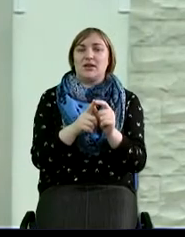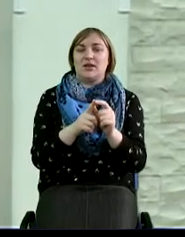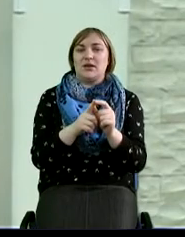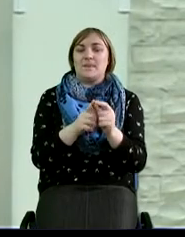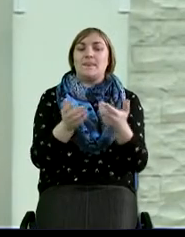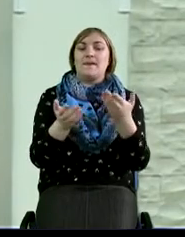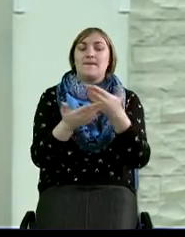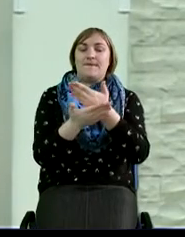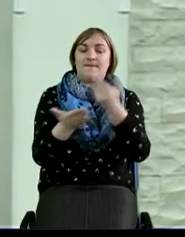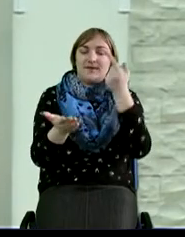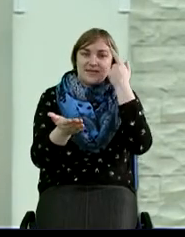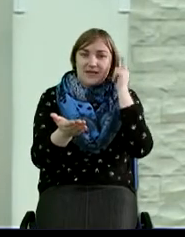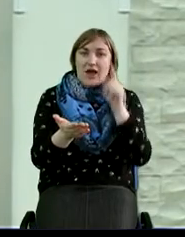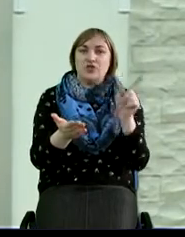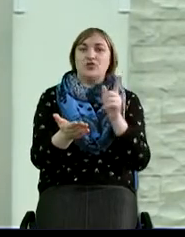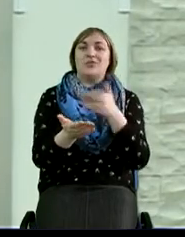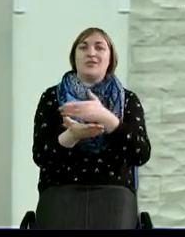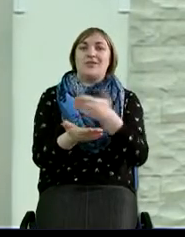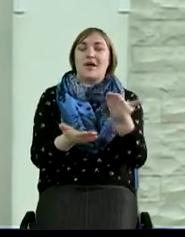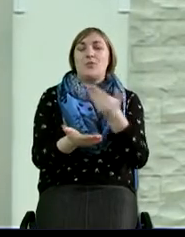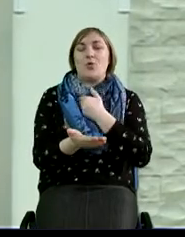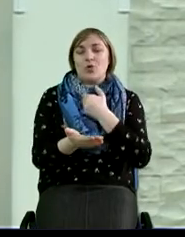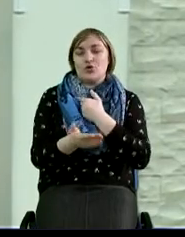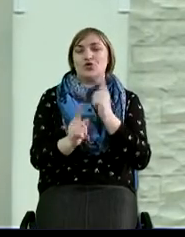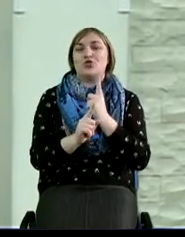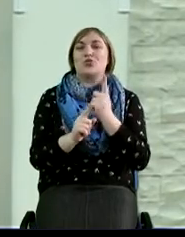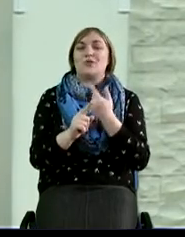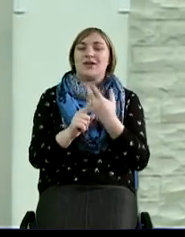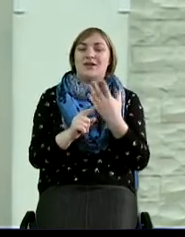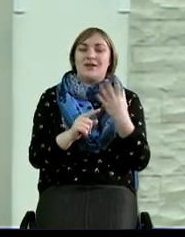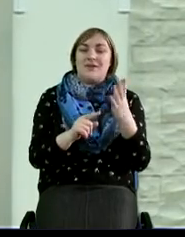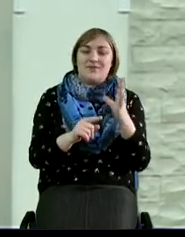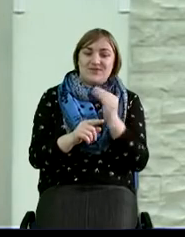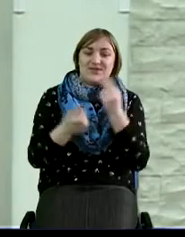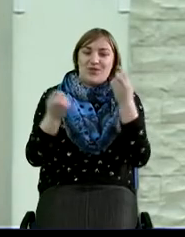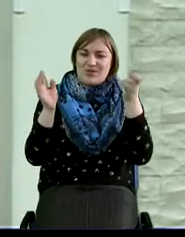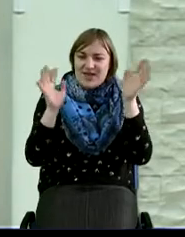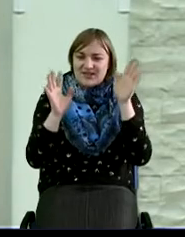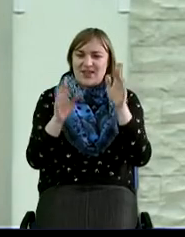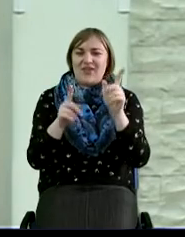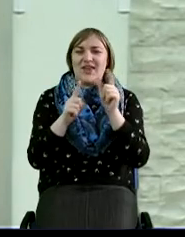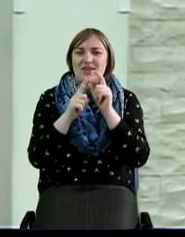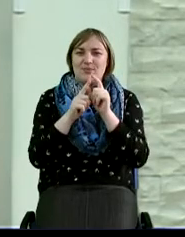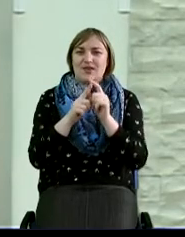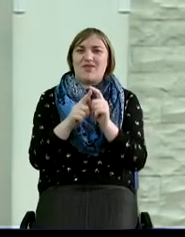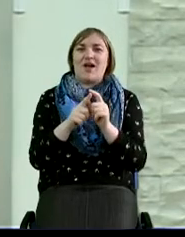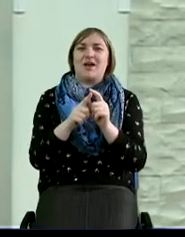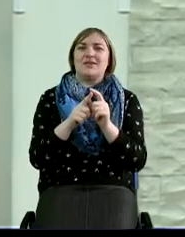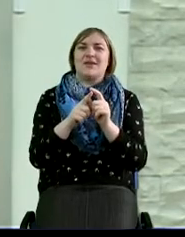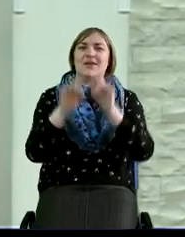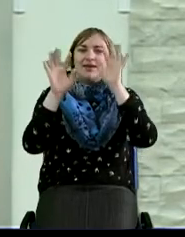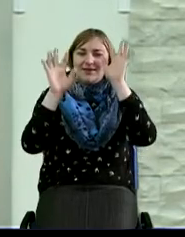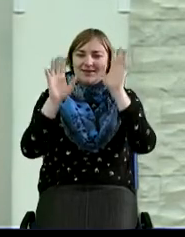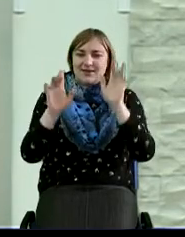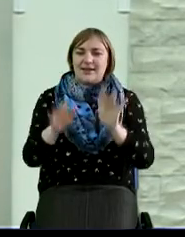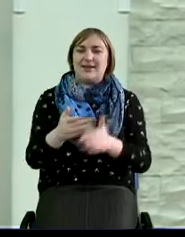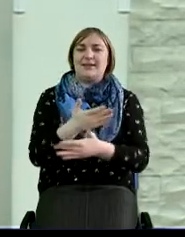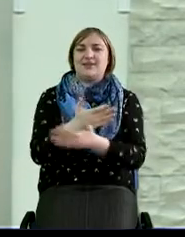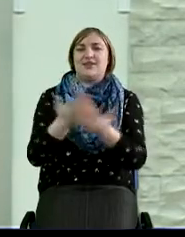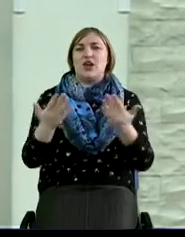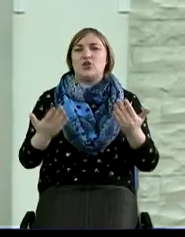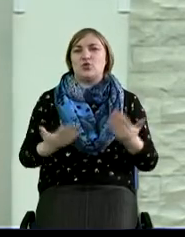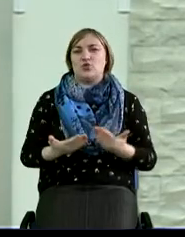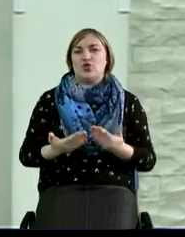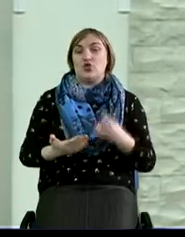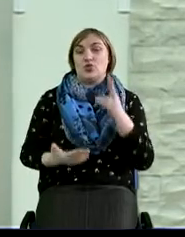вы знаете, что нам хочется, чтобы, конечно же, эти все благословения, обетования, они излились на нашу с вами жизнь.